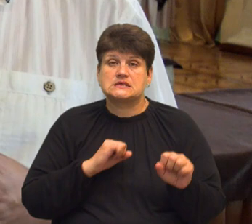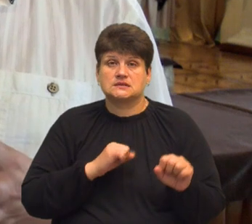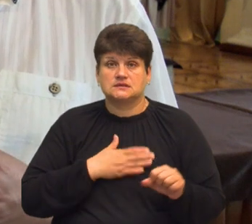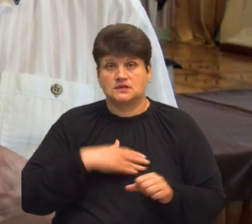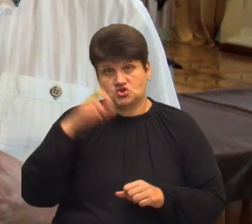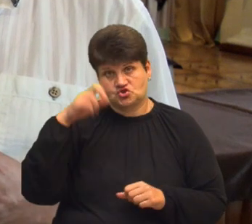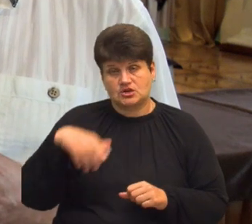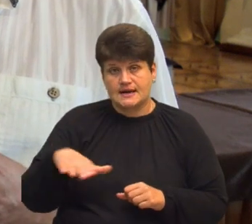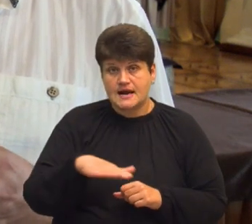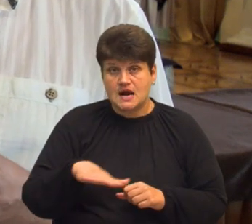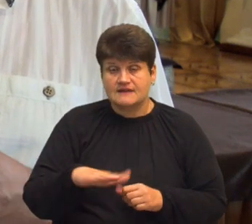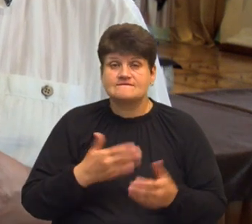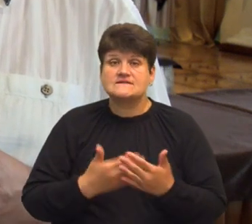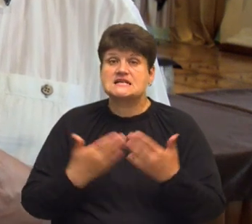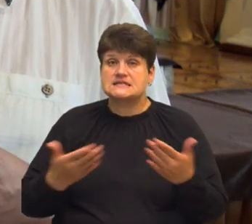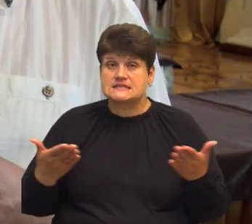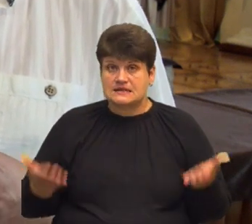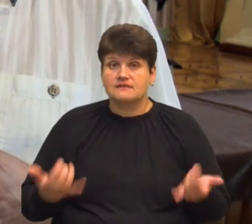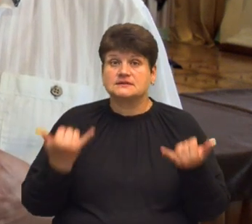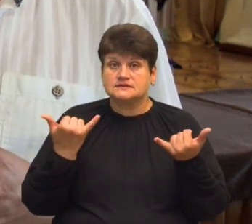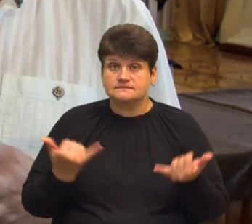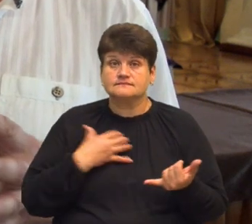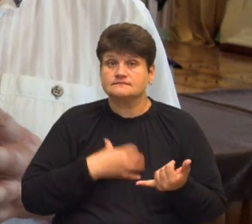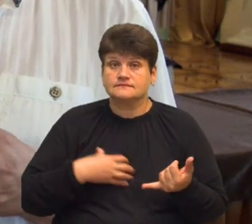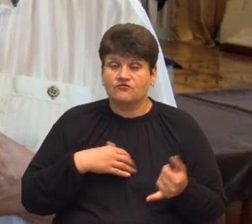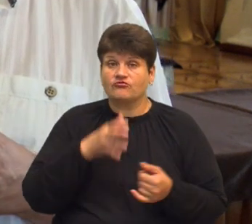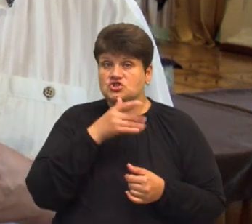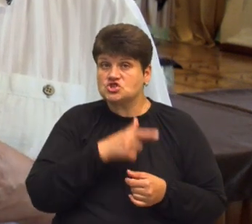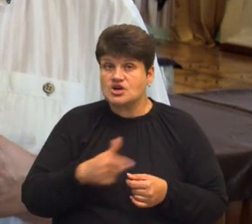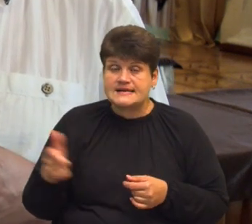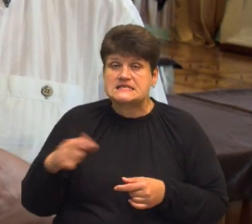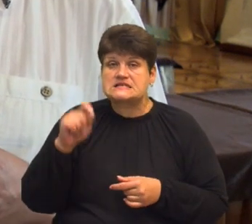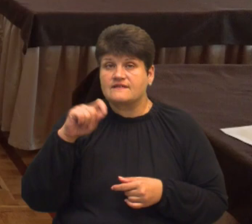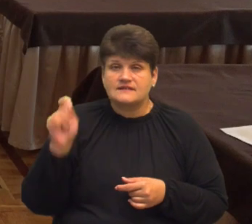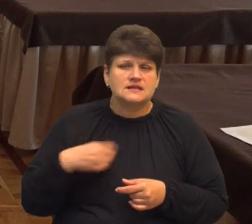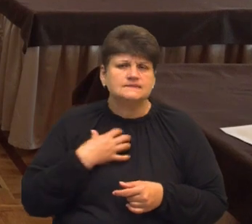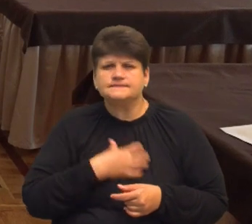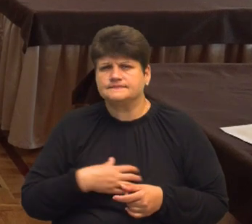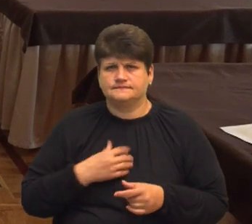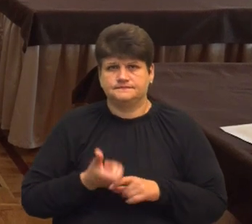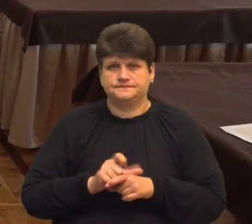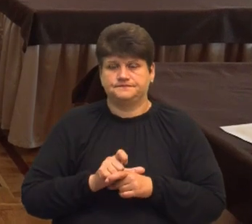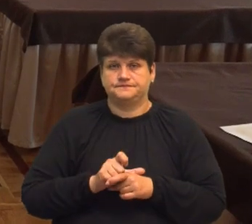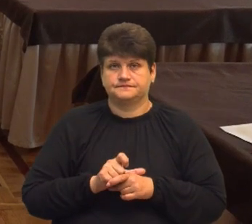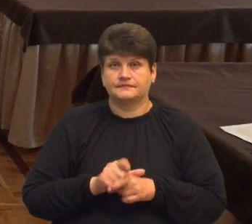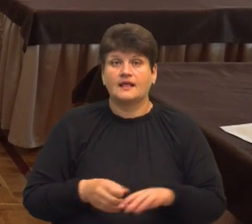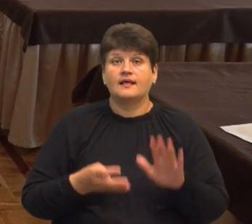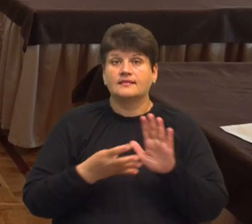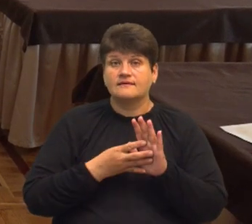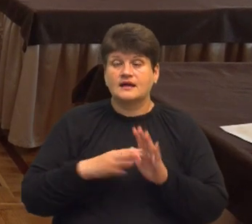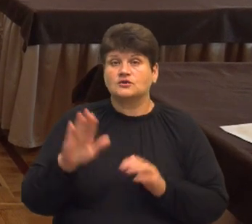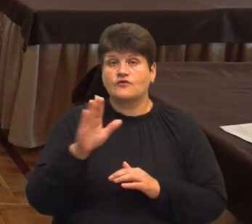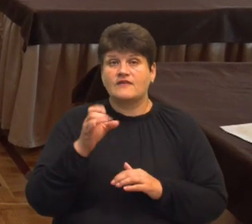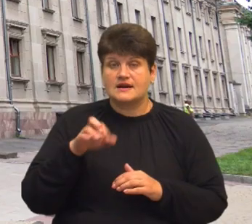Тобто вистава на часі, в час війни, я думаю, вона найактуальніша. 9 вересня у театрі